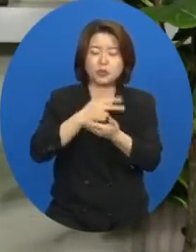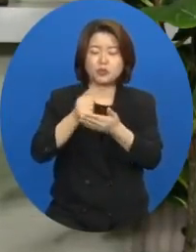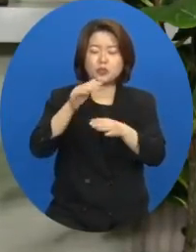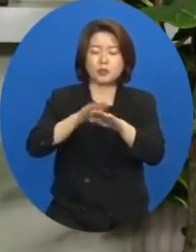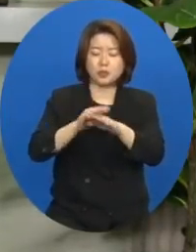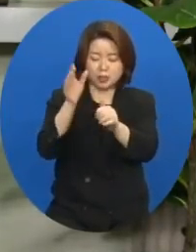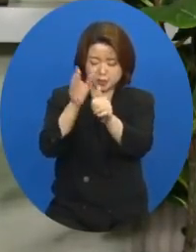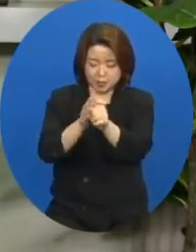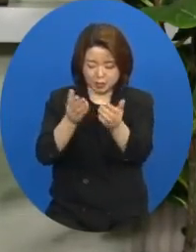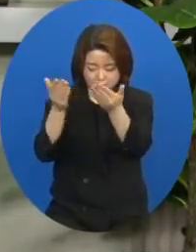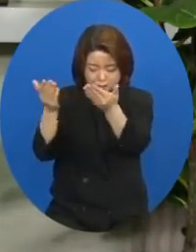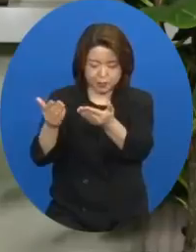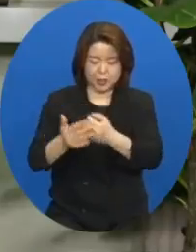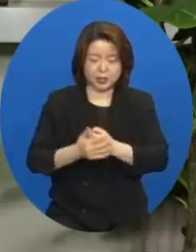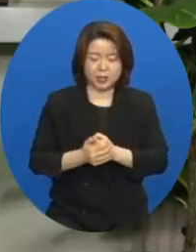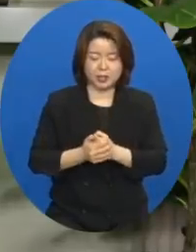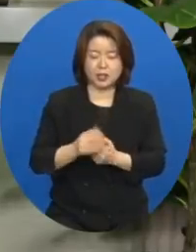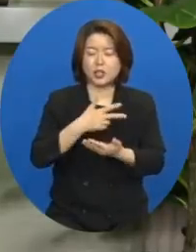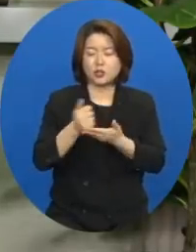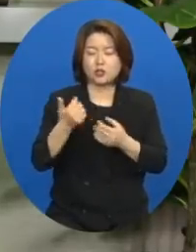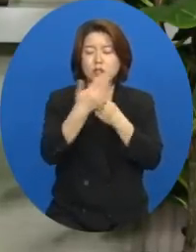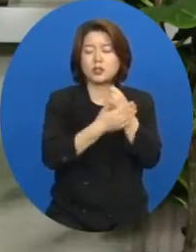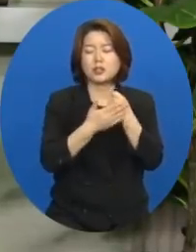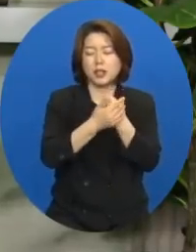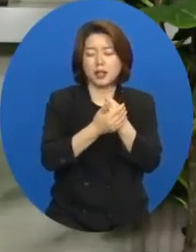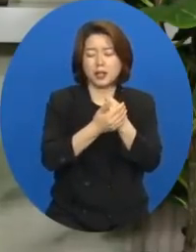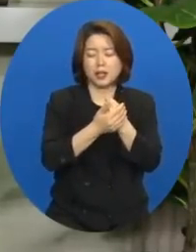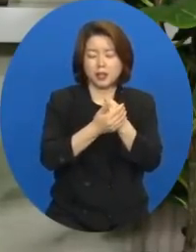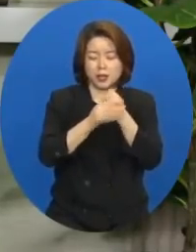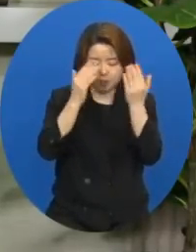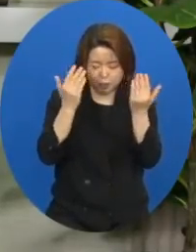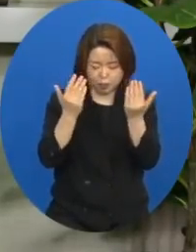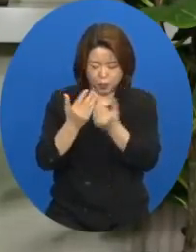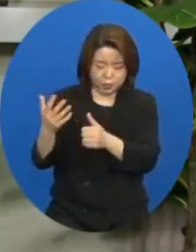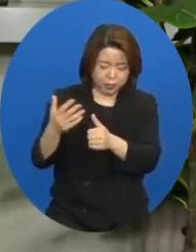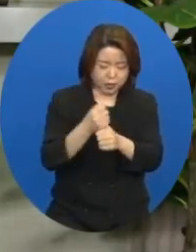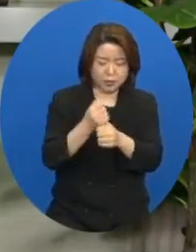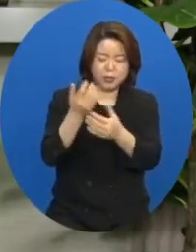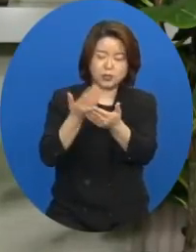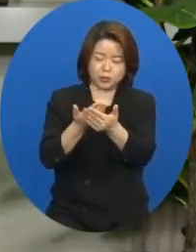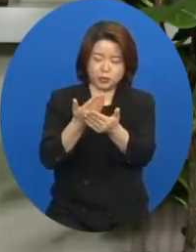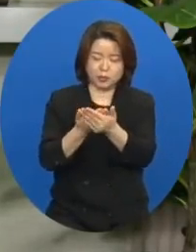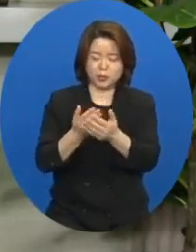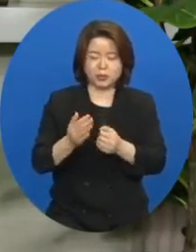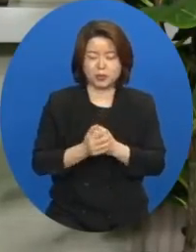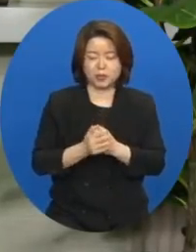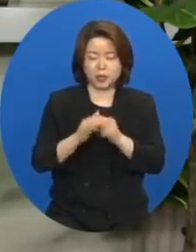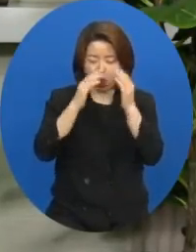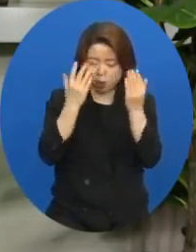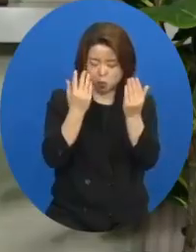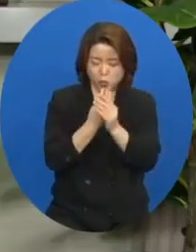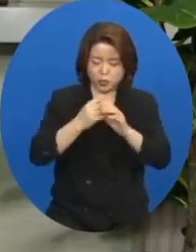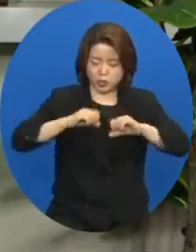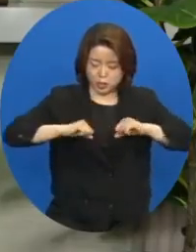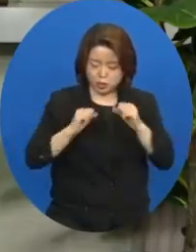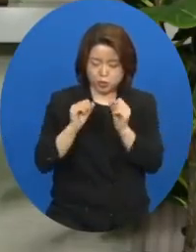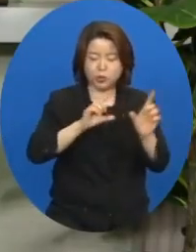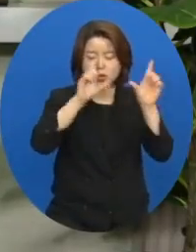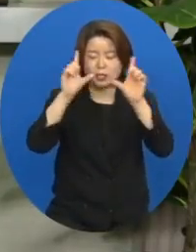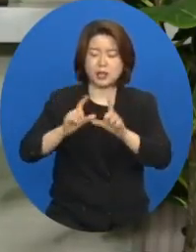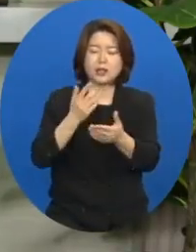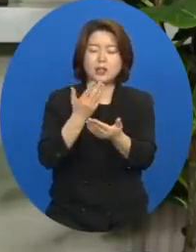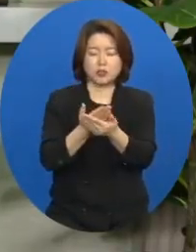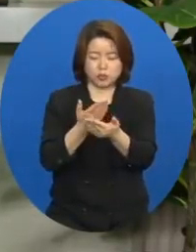부탁합니다. 주님 은혜의 장중에 사로잡아 주시기 원합니다. 온전한 순종의 삶을 살게